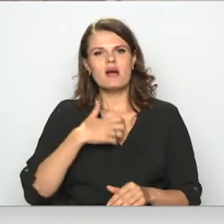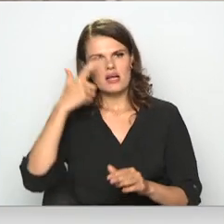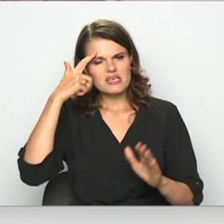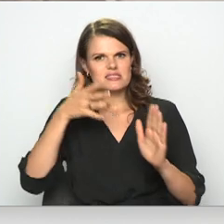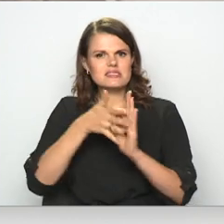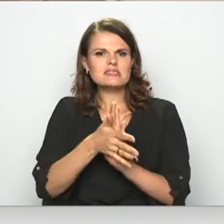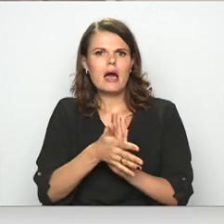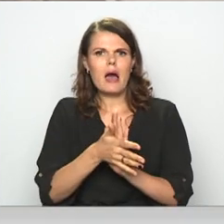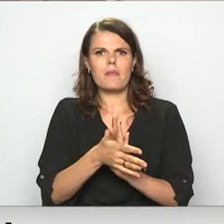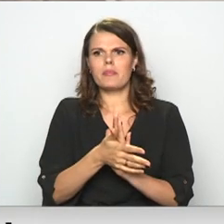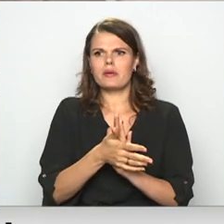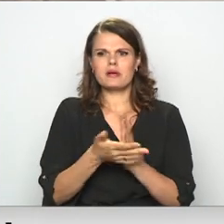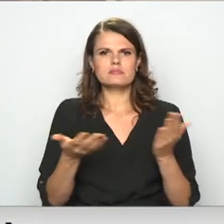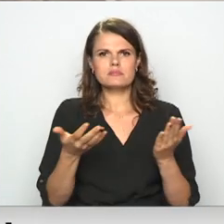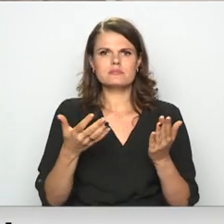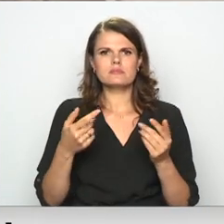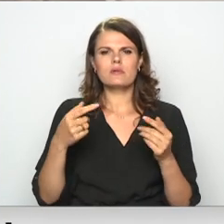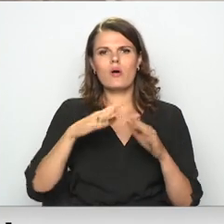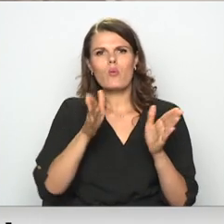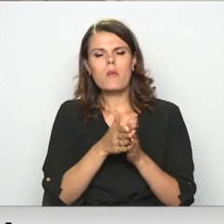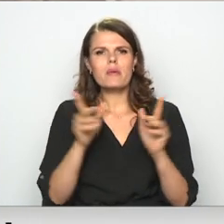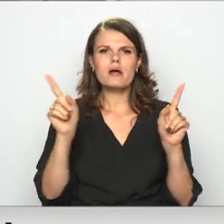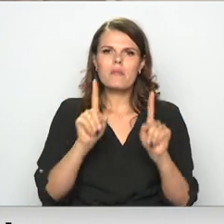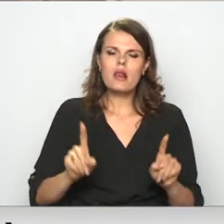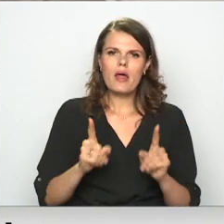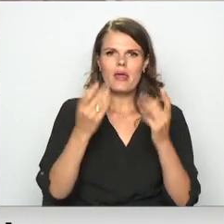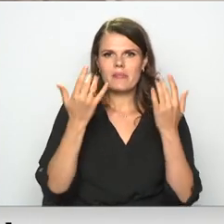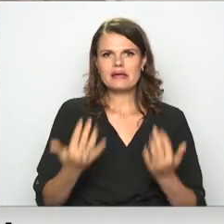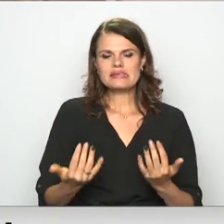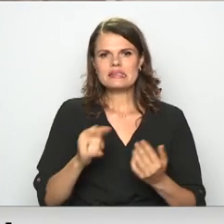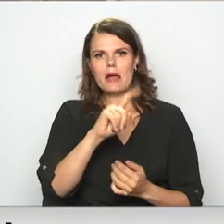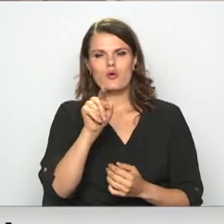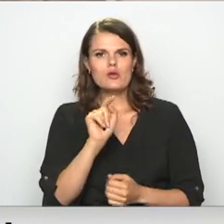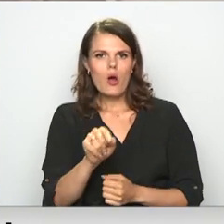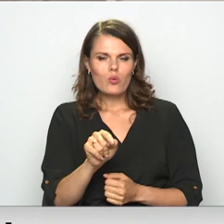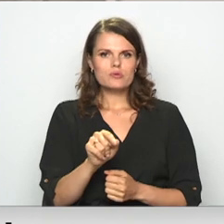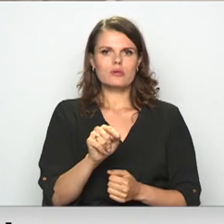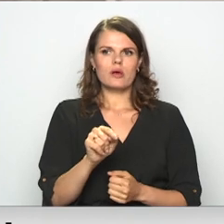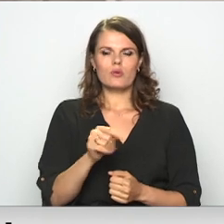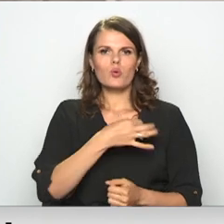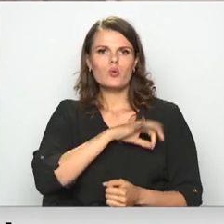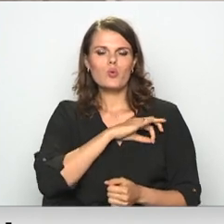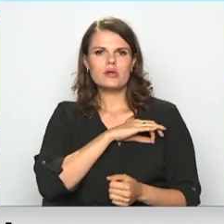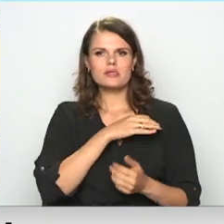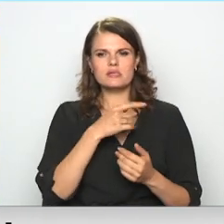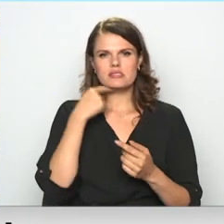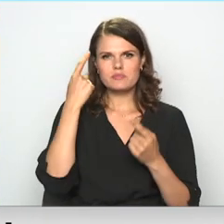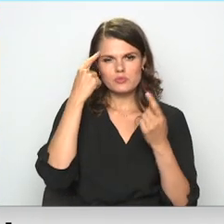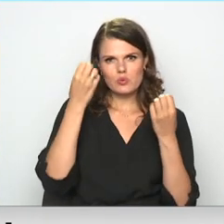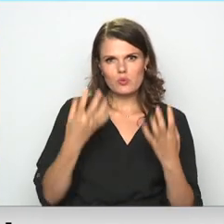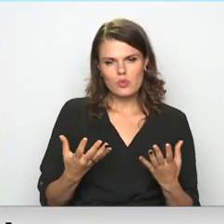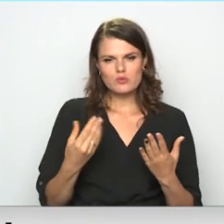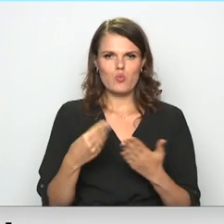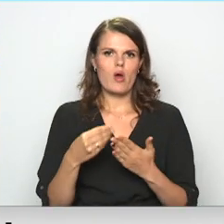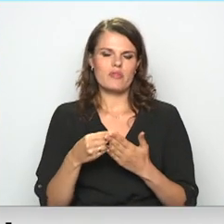kādus ar kopīgām lietām risinām jautājumu, teiksim, tādu juridisko pusi. Gan nodarīgi